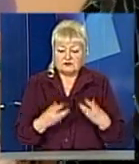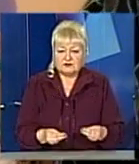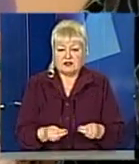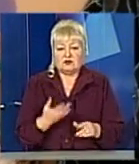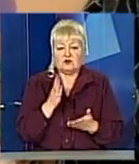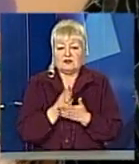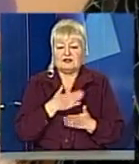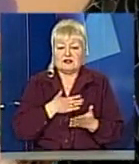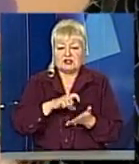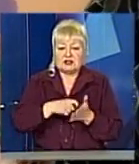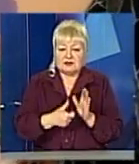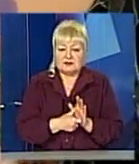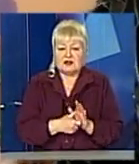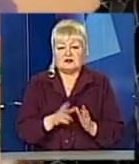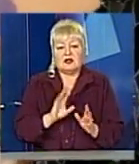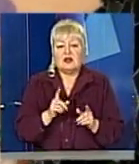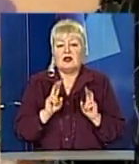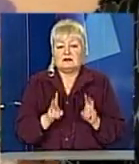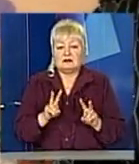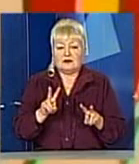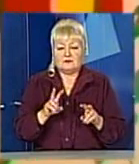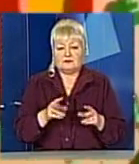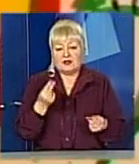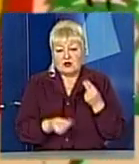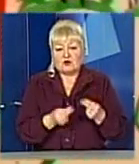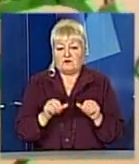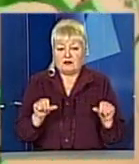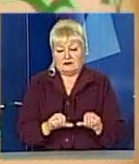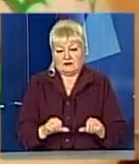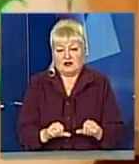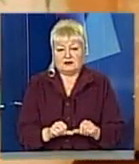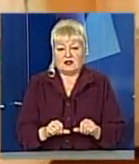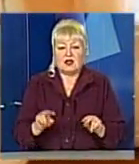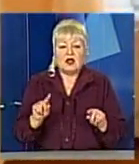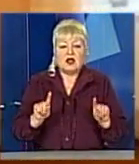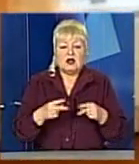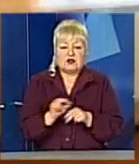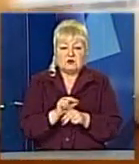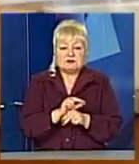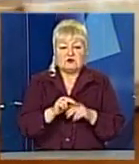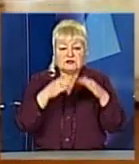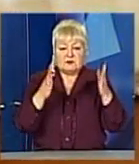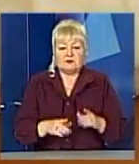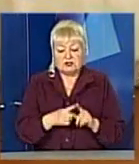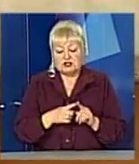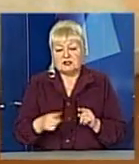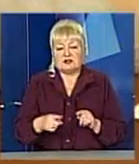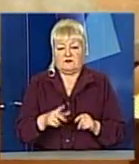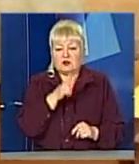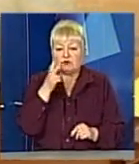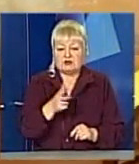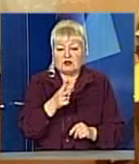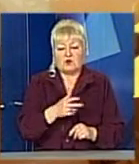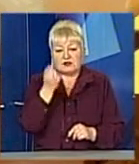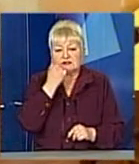є наша кімната, яка звучить ігрова, і їдальня. Реконструкція комплексу приміщення тривала три роки. Завдяки перемозі в